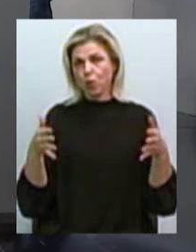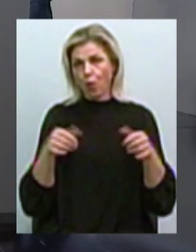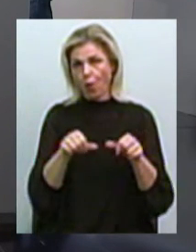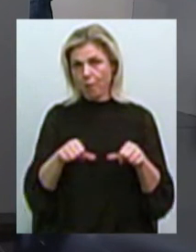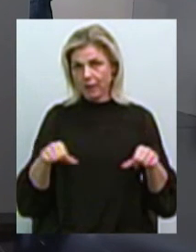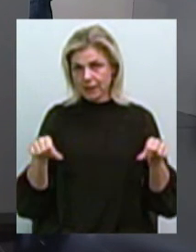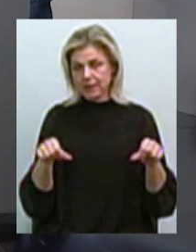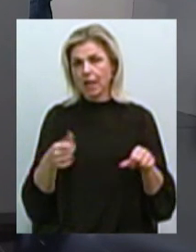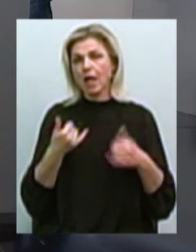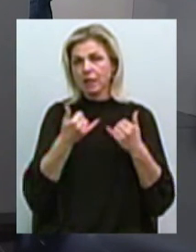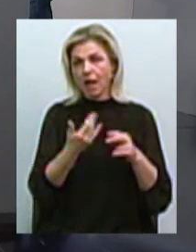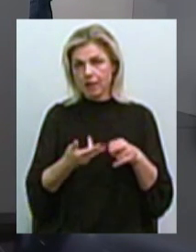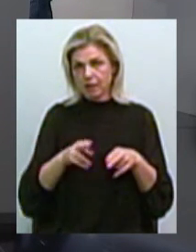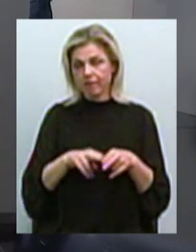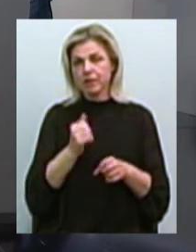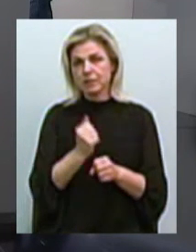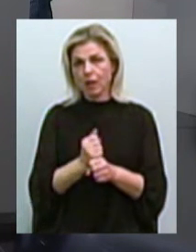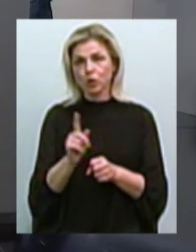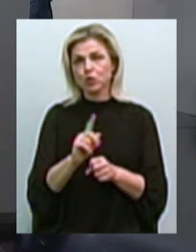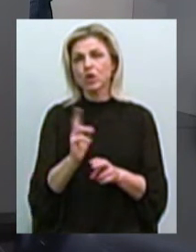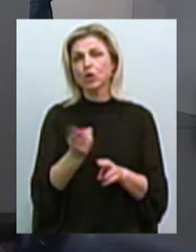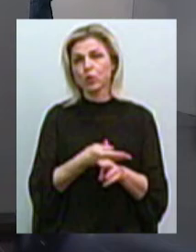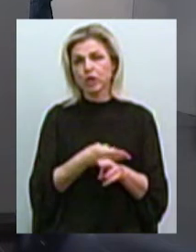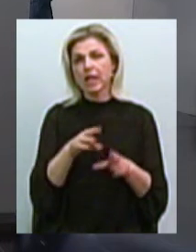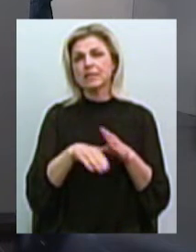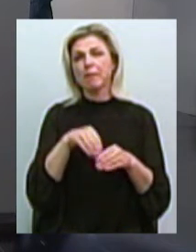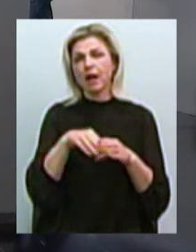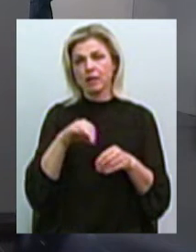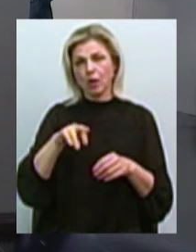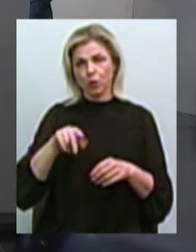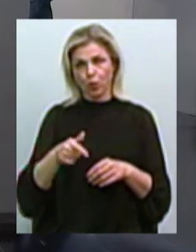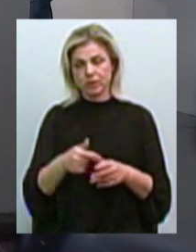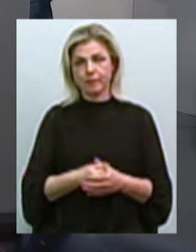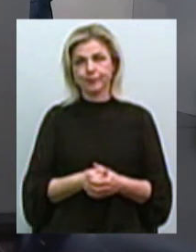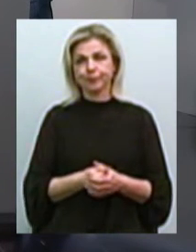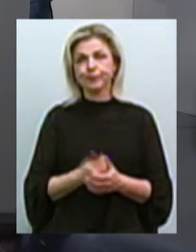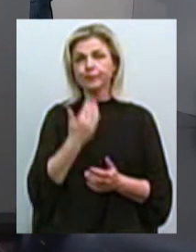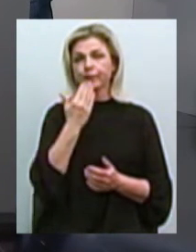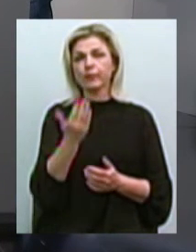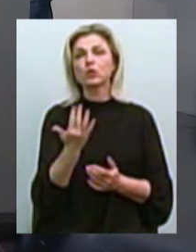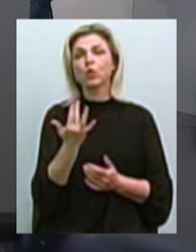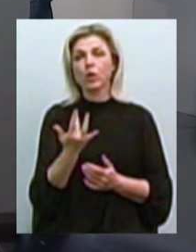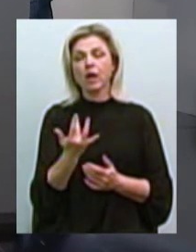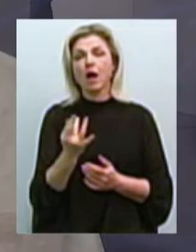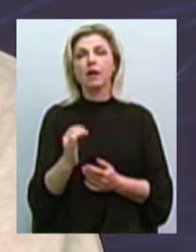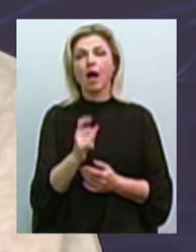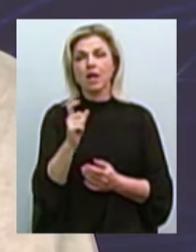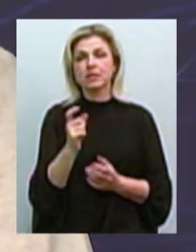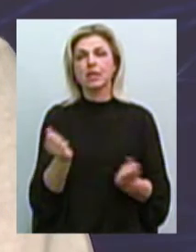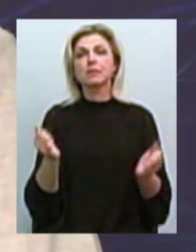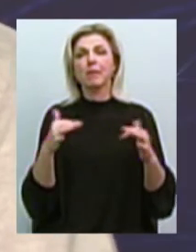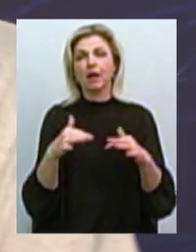для этого сделано, щоб исключити избирательність в цьому процесі. А скільки разів збирається така